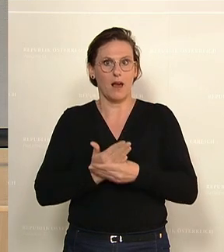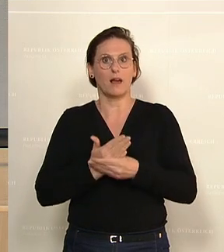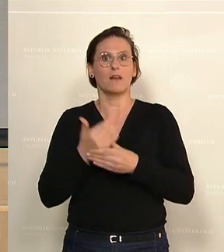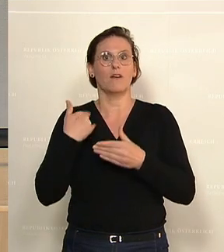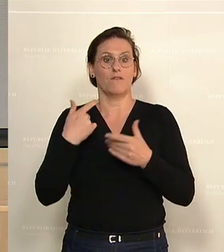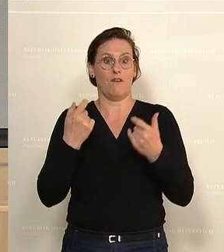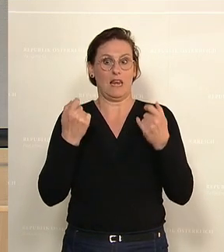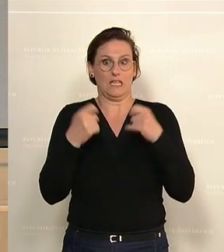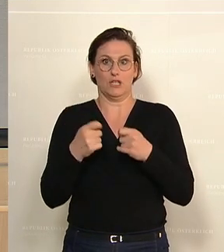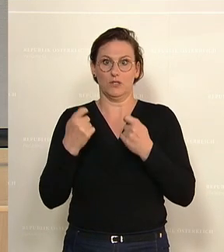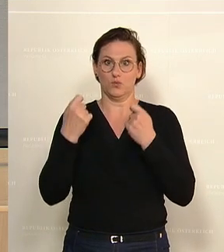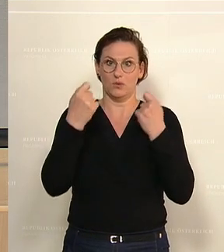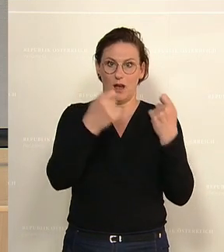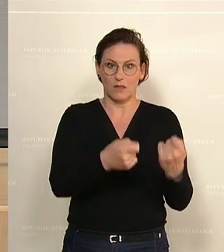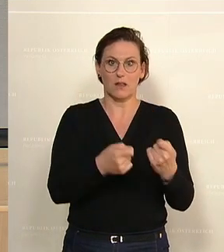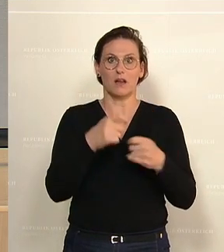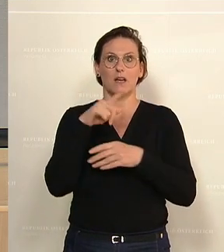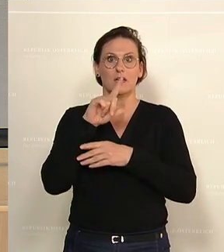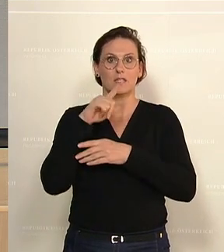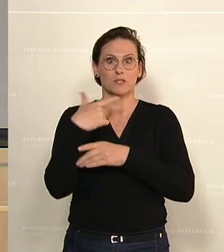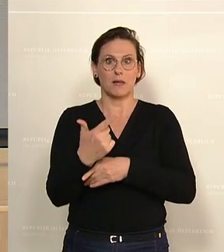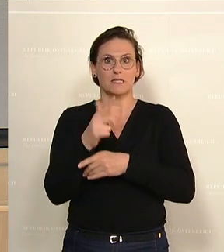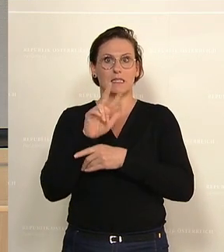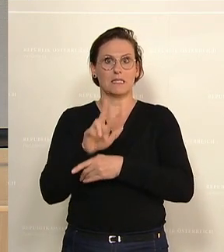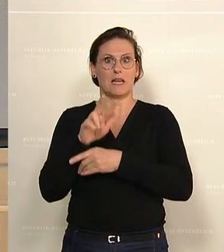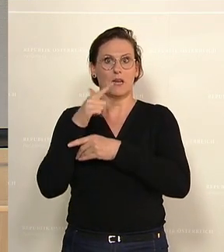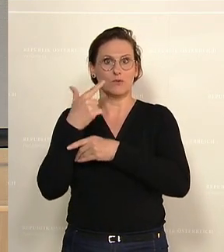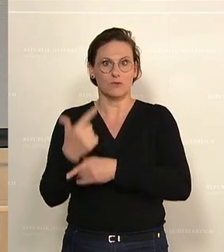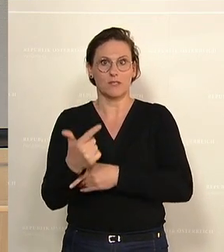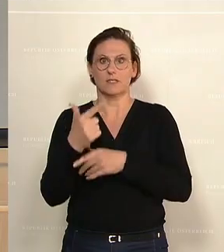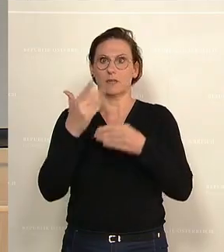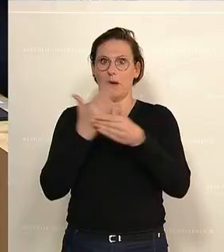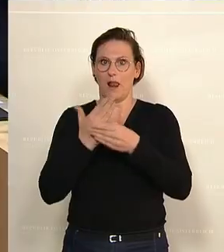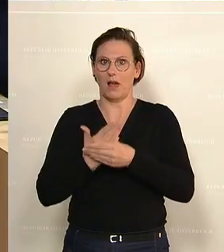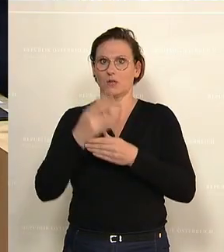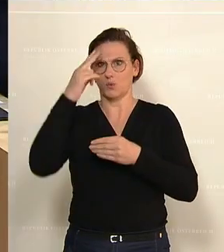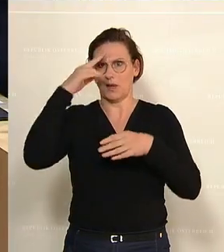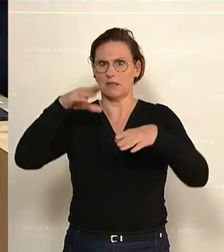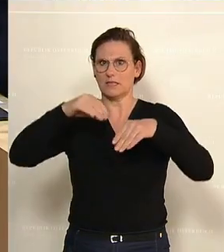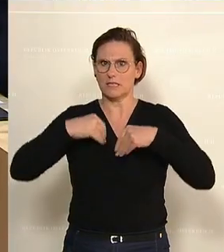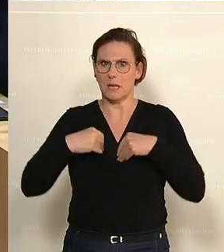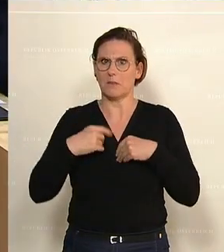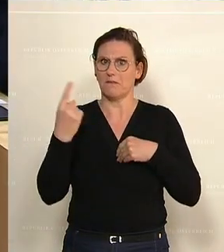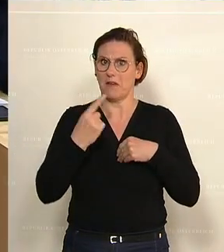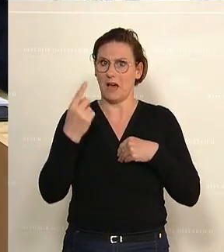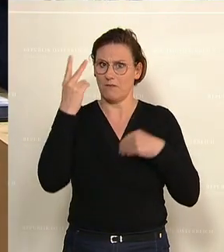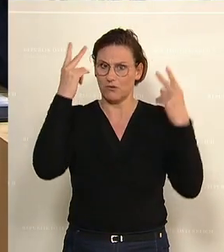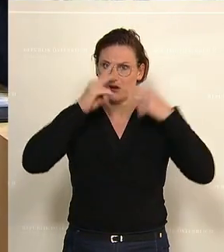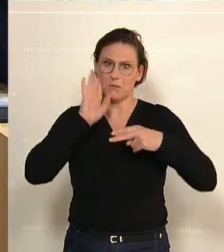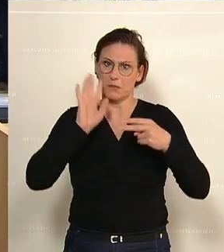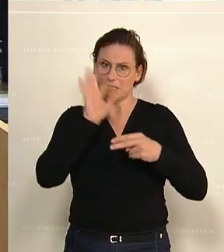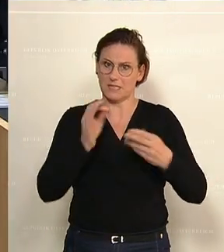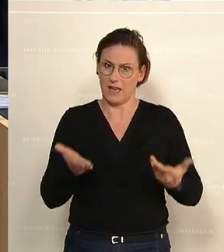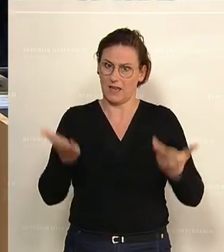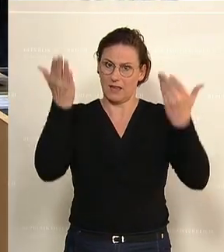Entschließungsantrags 2033 a.e. zur Kenntnis zu nehmen. Wer stimmt dem zu? Den bitte ich um ein